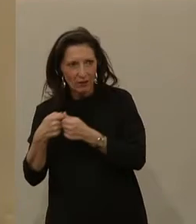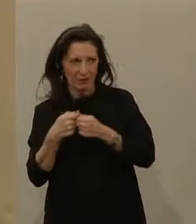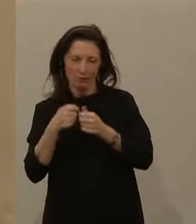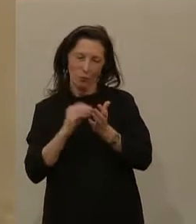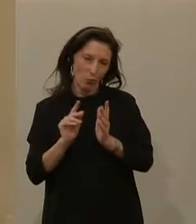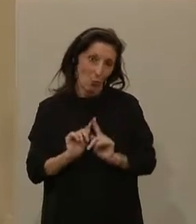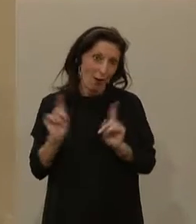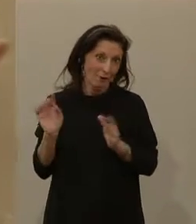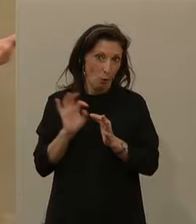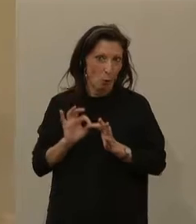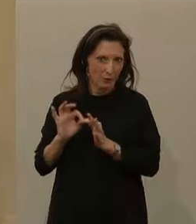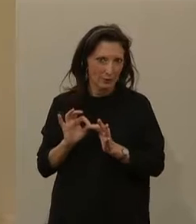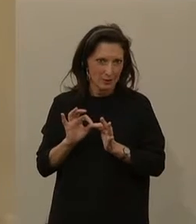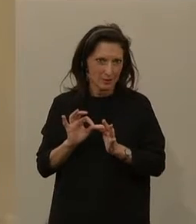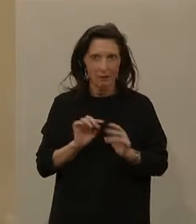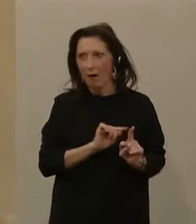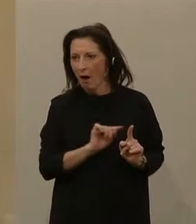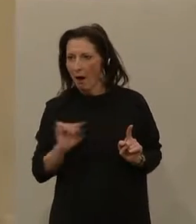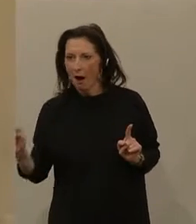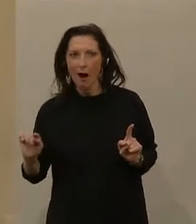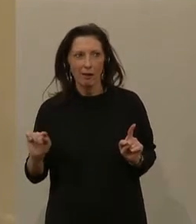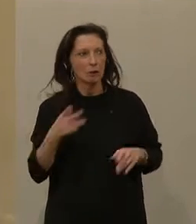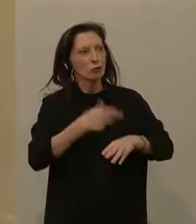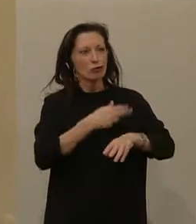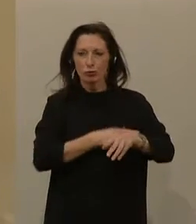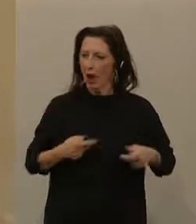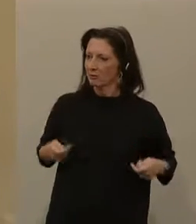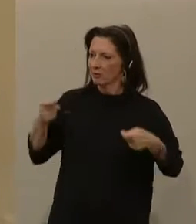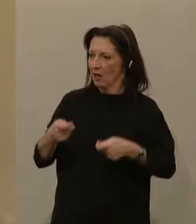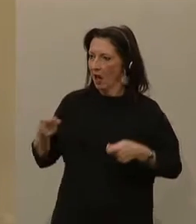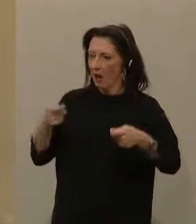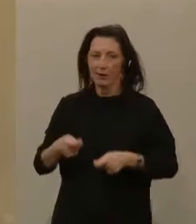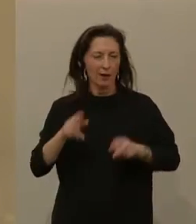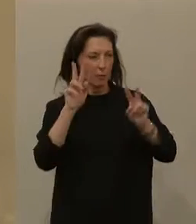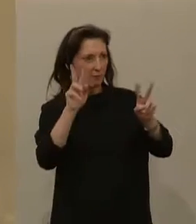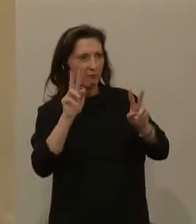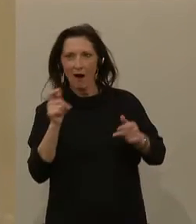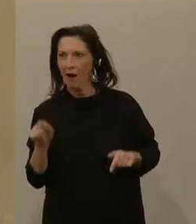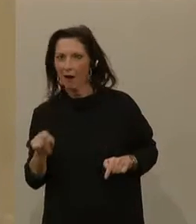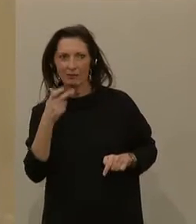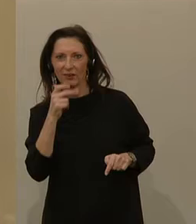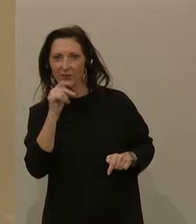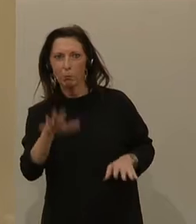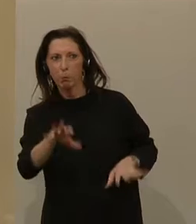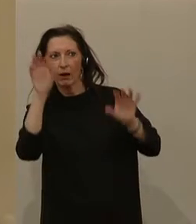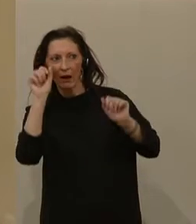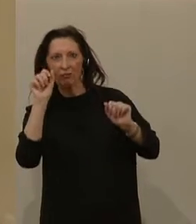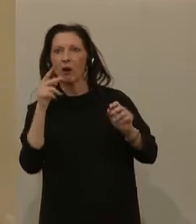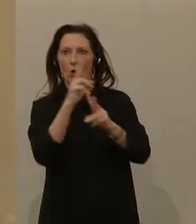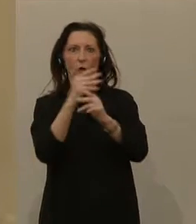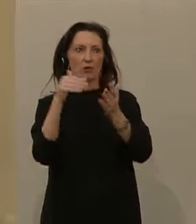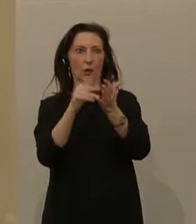andere, die auch vom Staat leben und letztlich nicht wahrhaben wollen, dass es einen Wandel in diesem Land braucht.